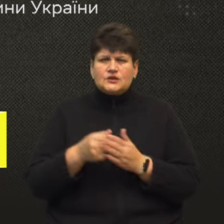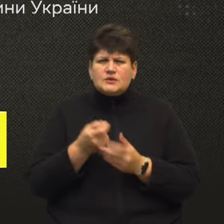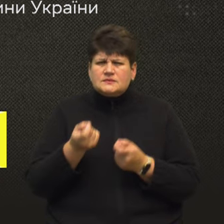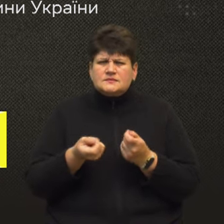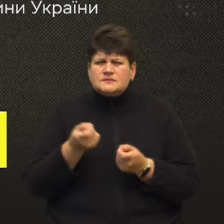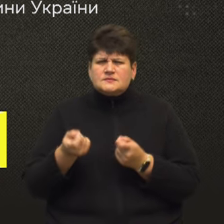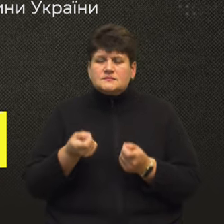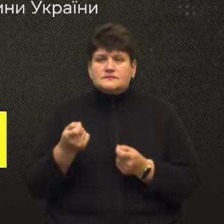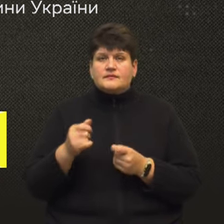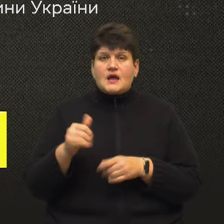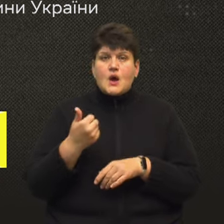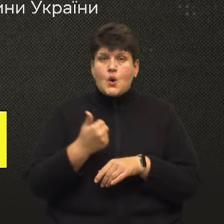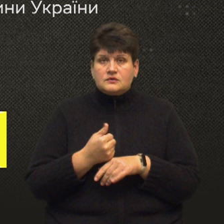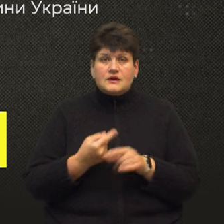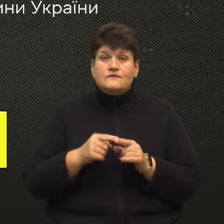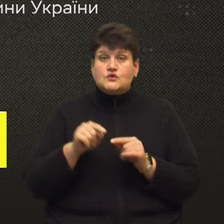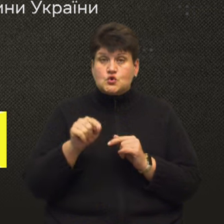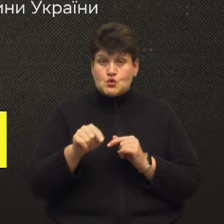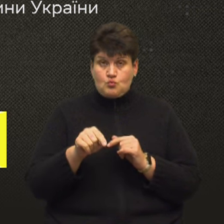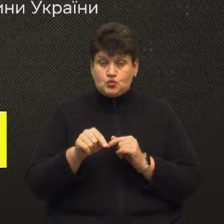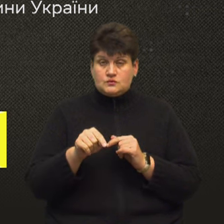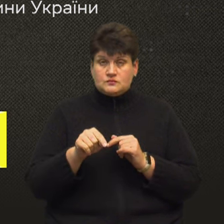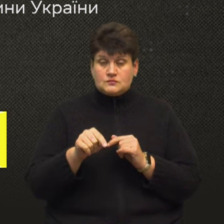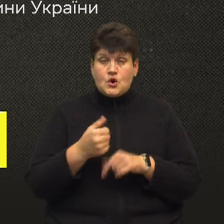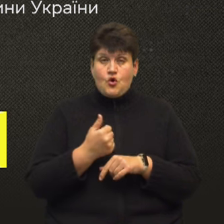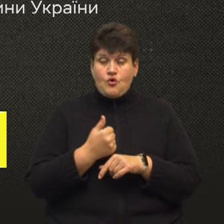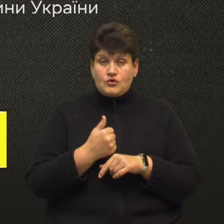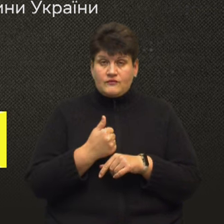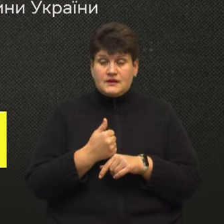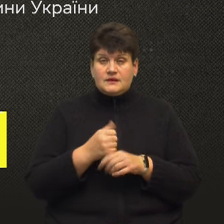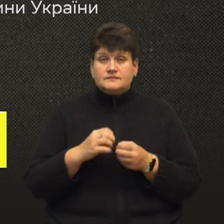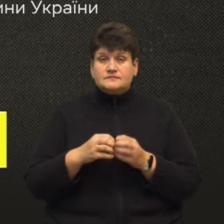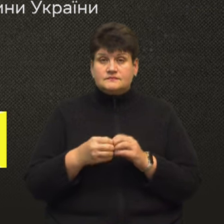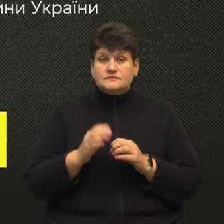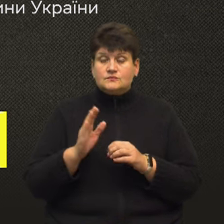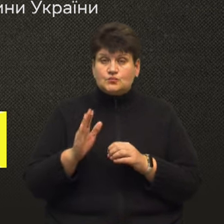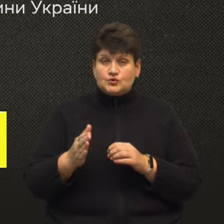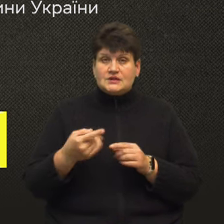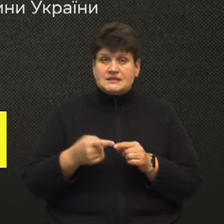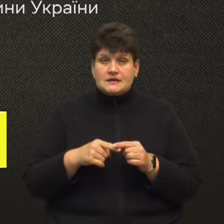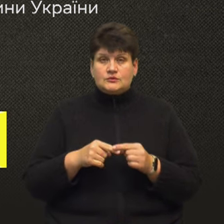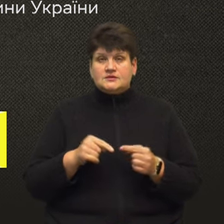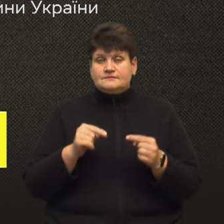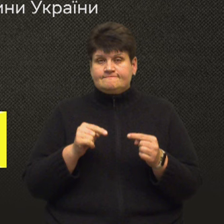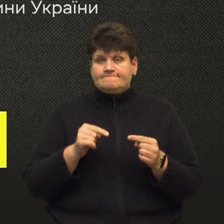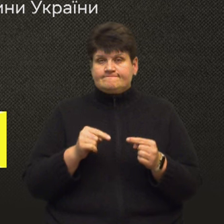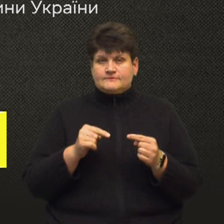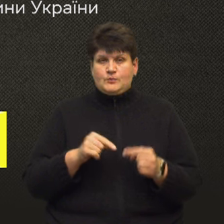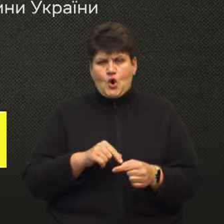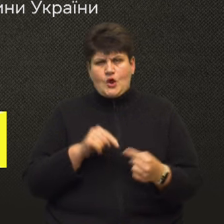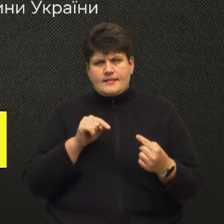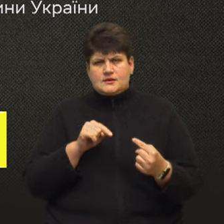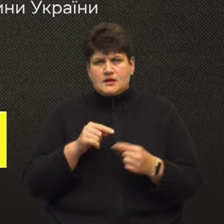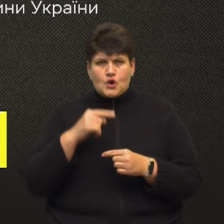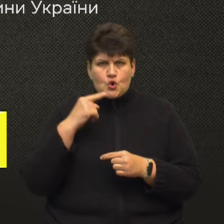подробиць. І головне випробування – це подолати протистояння Російської Федерації. Тому що